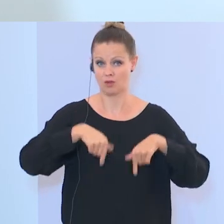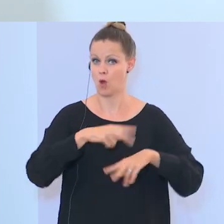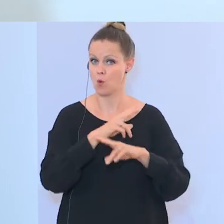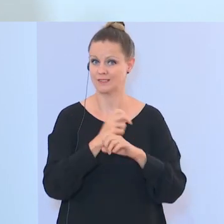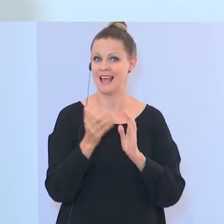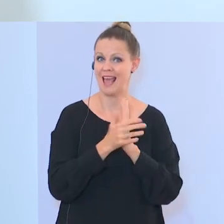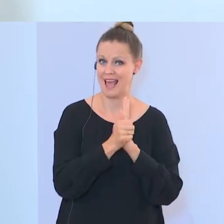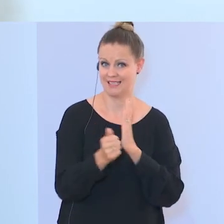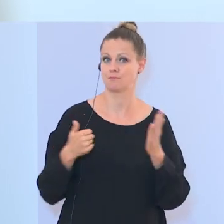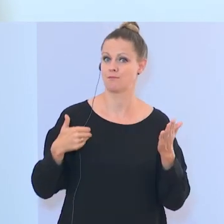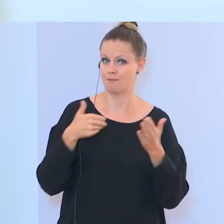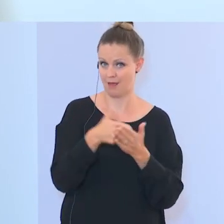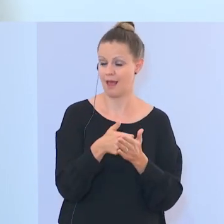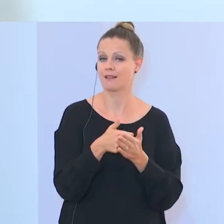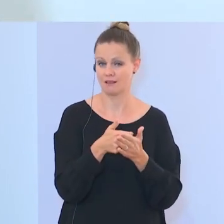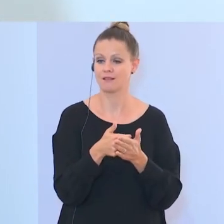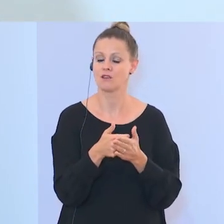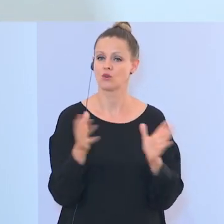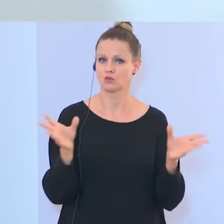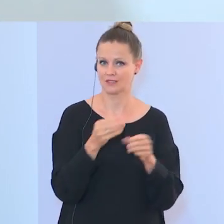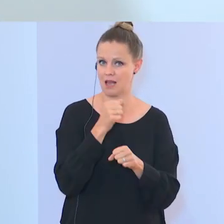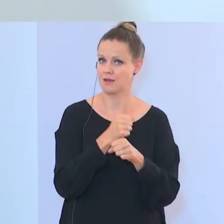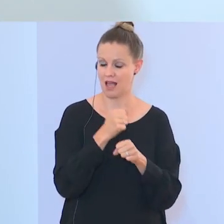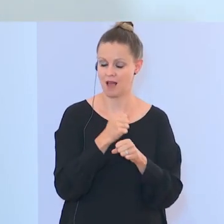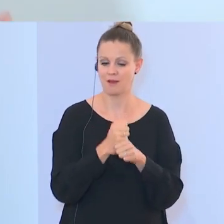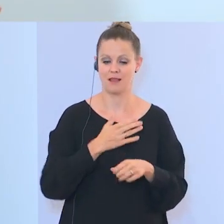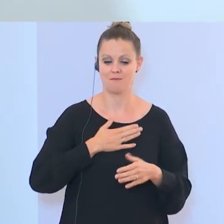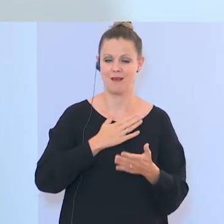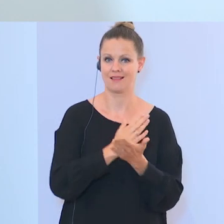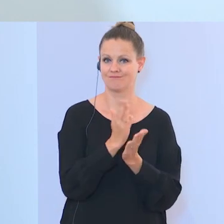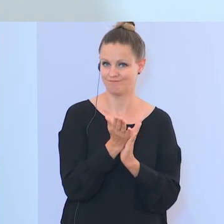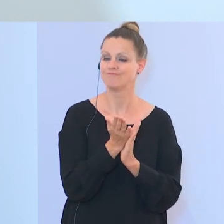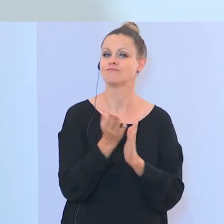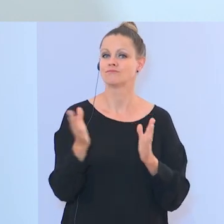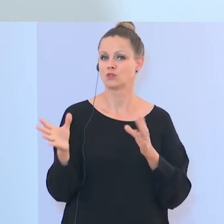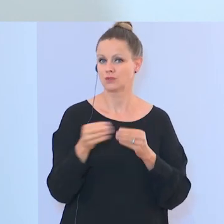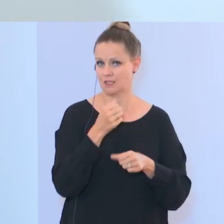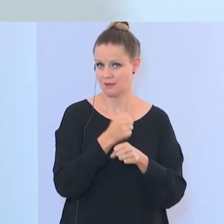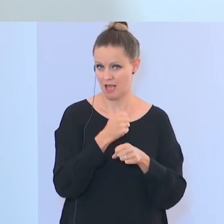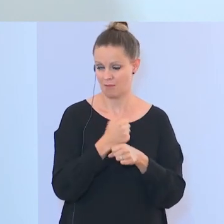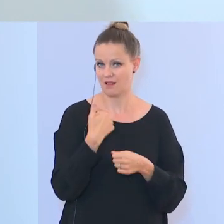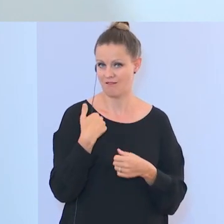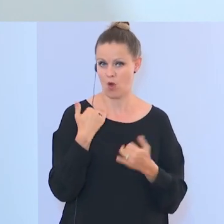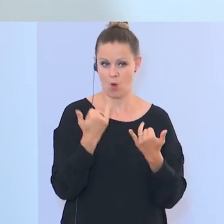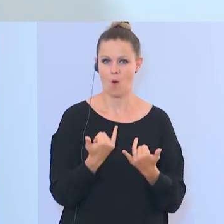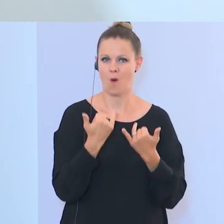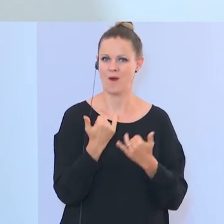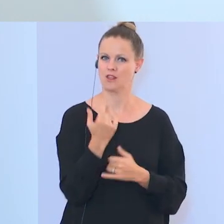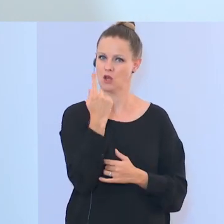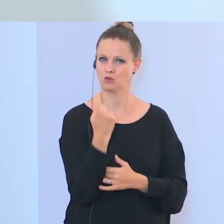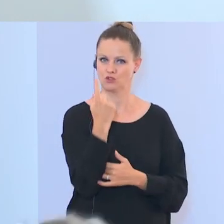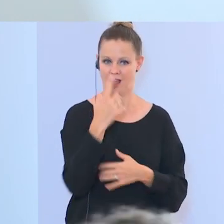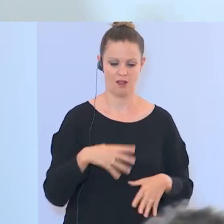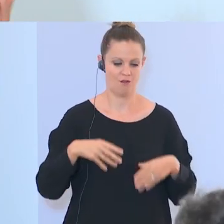Wochen sehr eng mit meinem Haus auch in Kontakt waren. Wir haben heute den Kick-Off gegeben in einer Veranstaltung heute